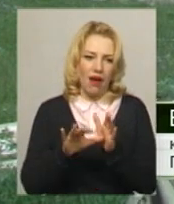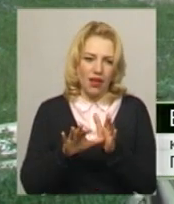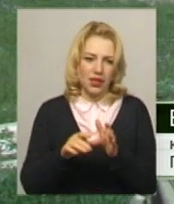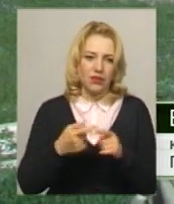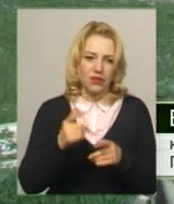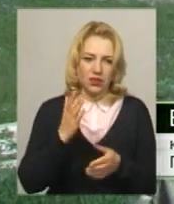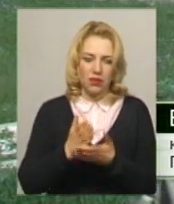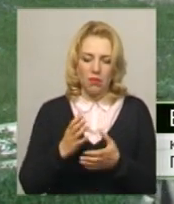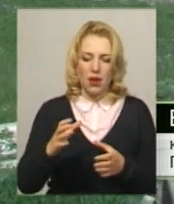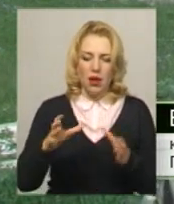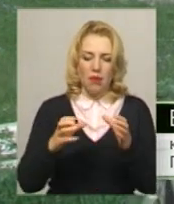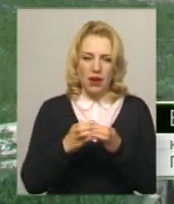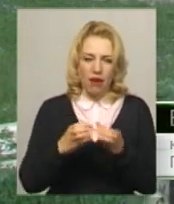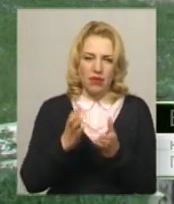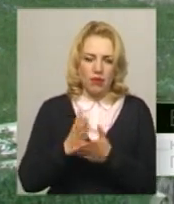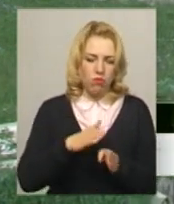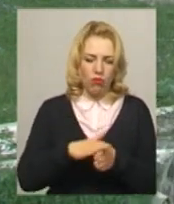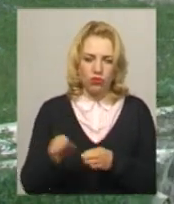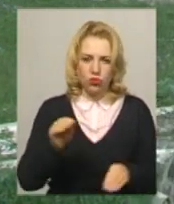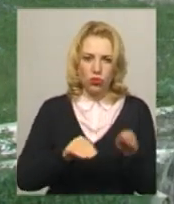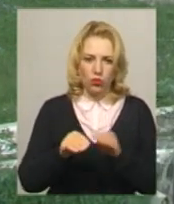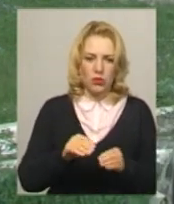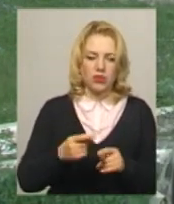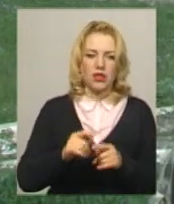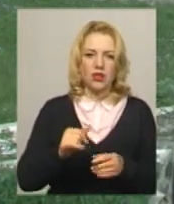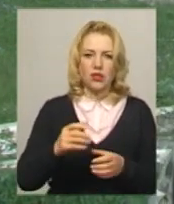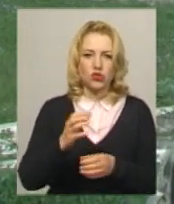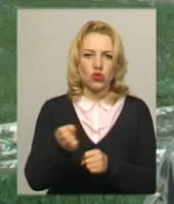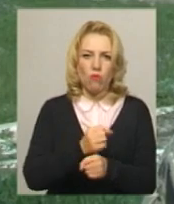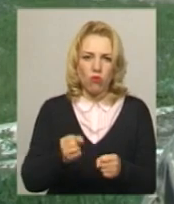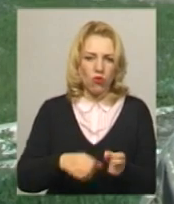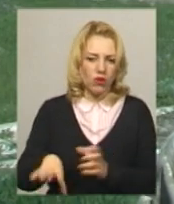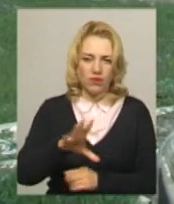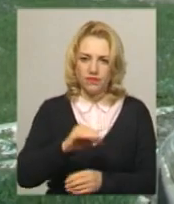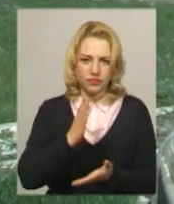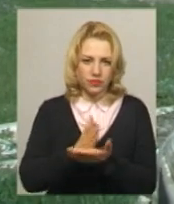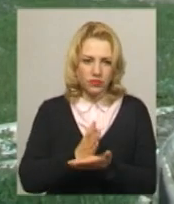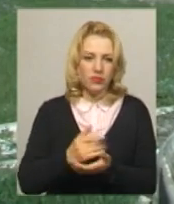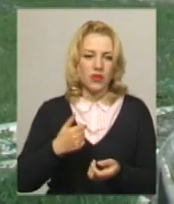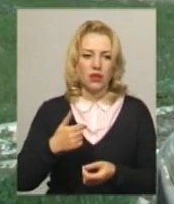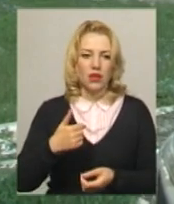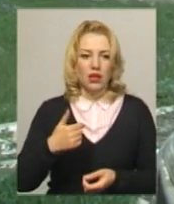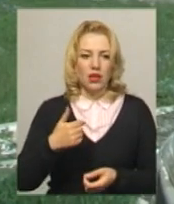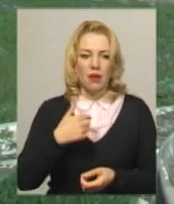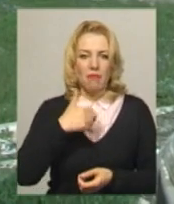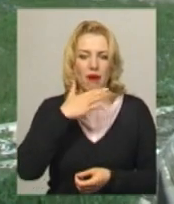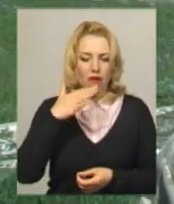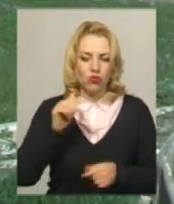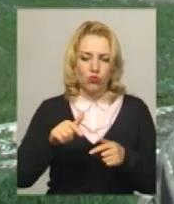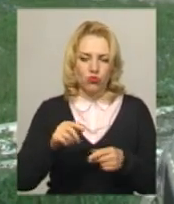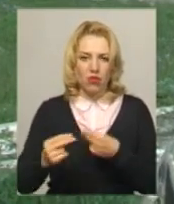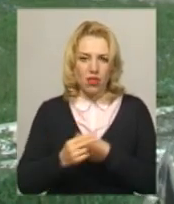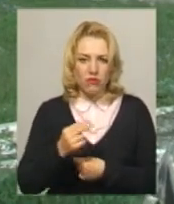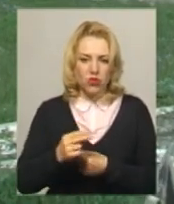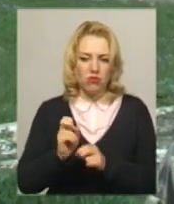є повністю комплектація особового складу і військової техніки. Нас дуже багато чого тут навчають,